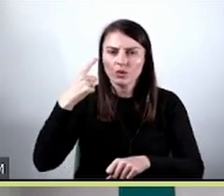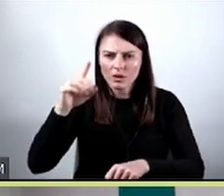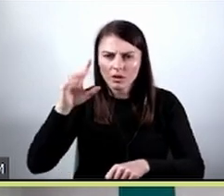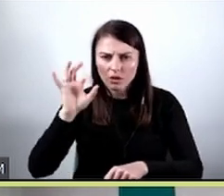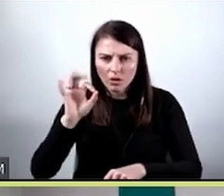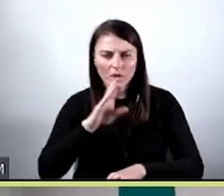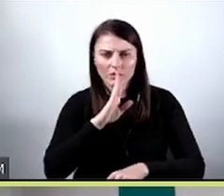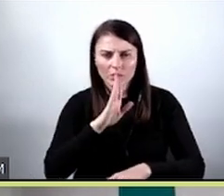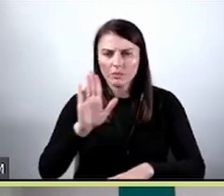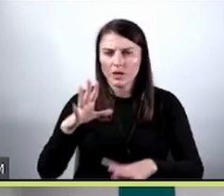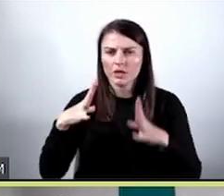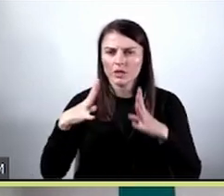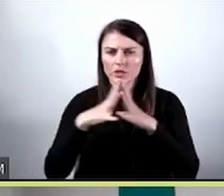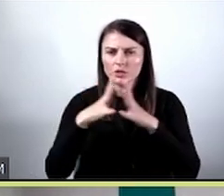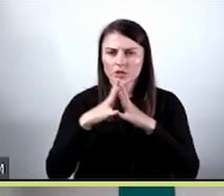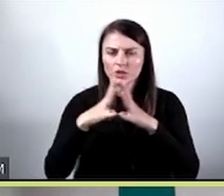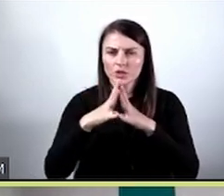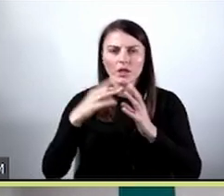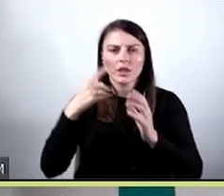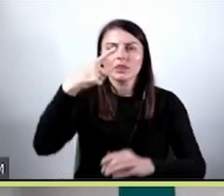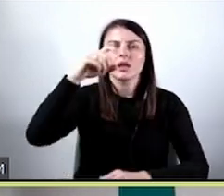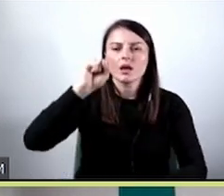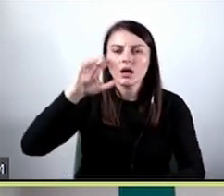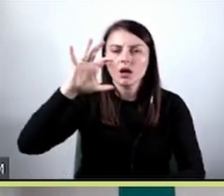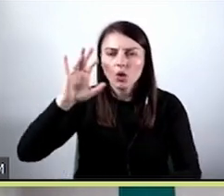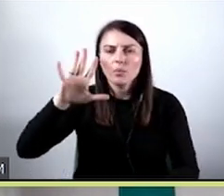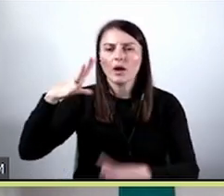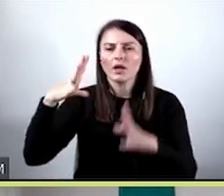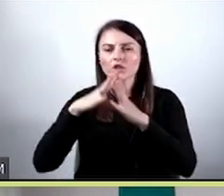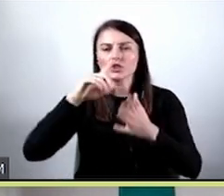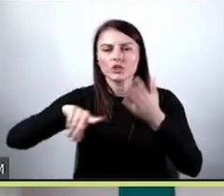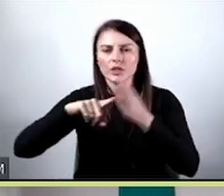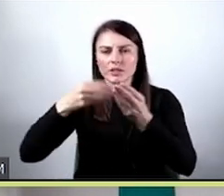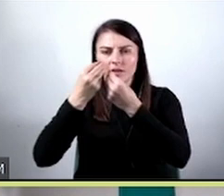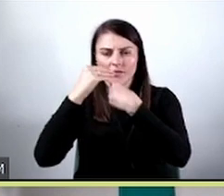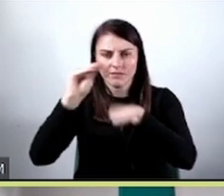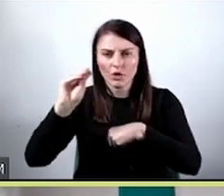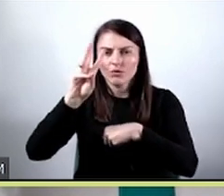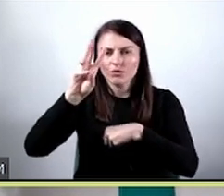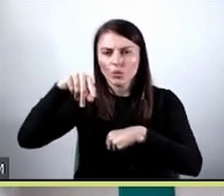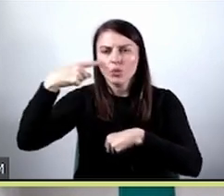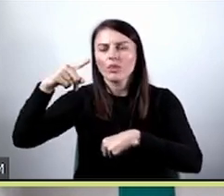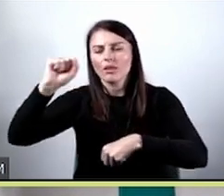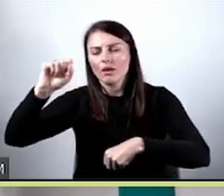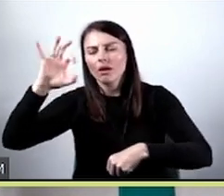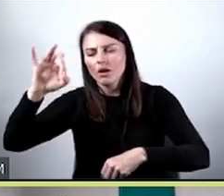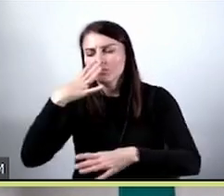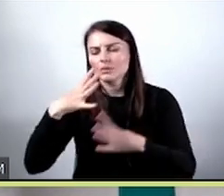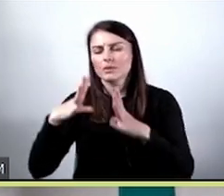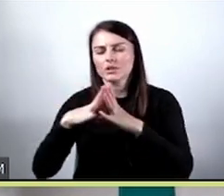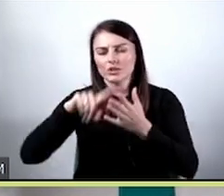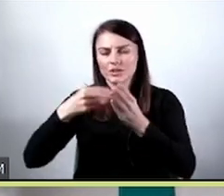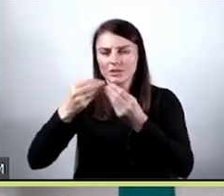parametrów. To jest system, który nie tylko rozpoznaje mowę, ale także operuje na obrazach.